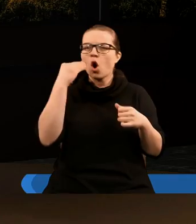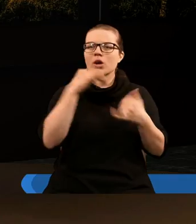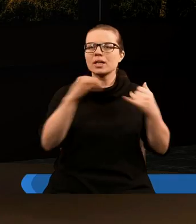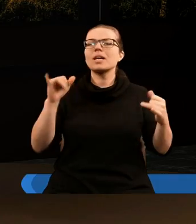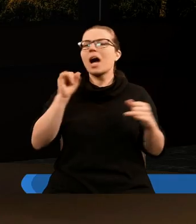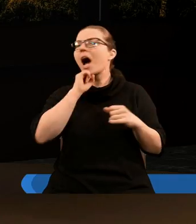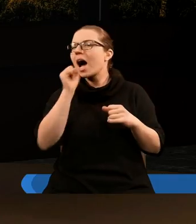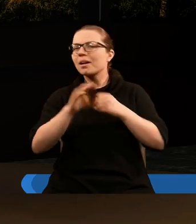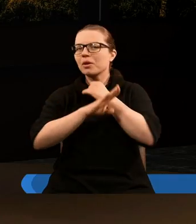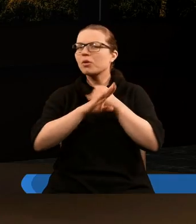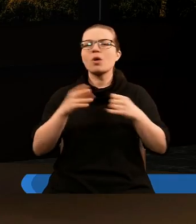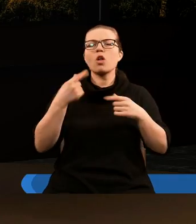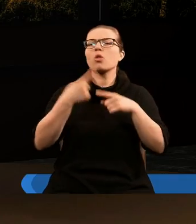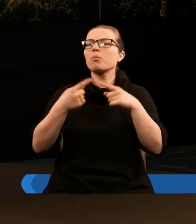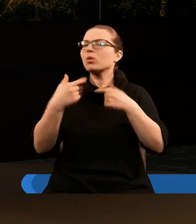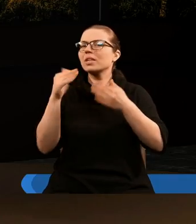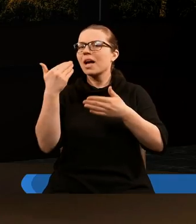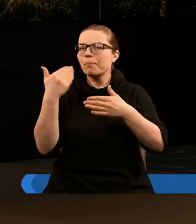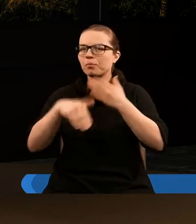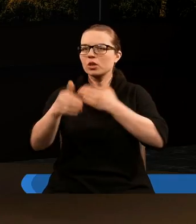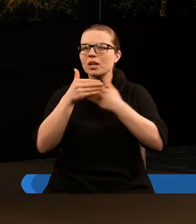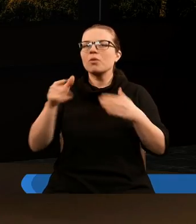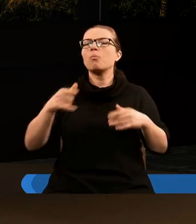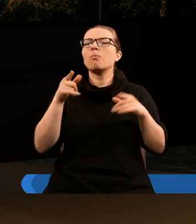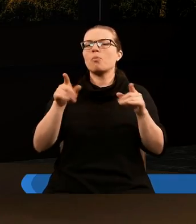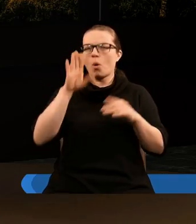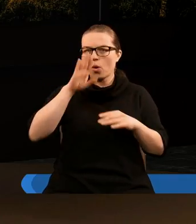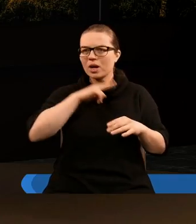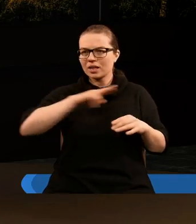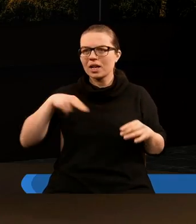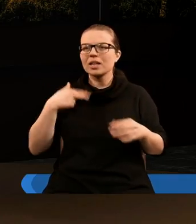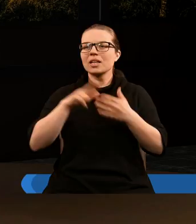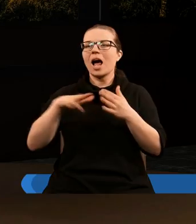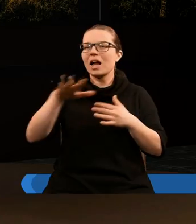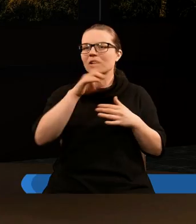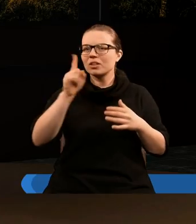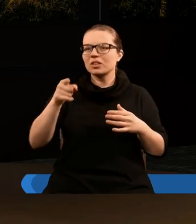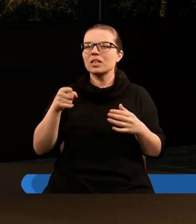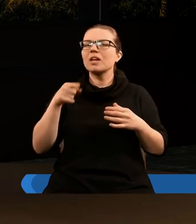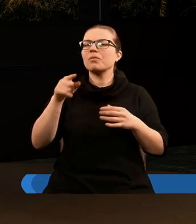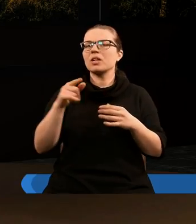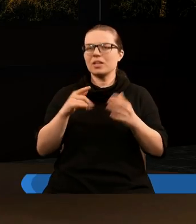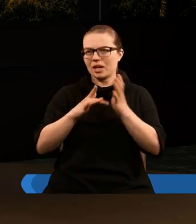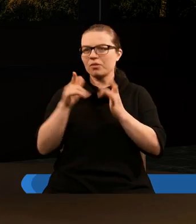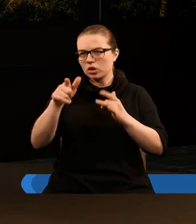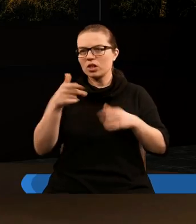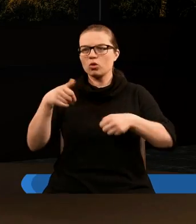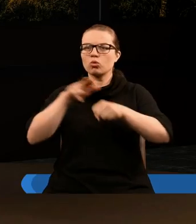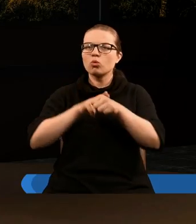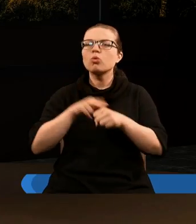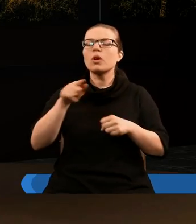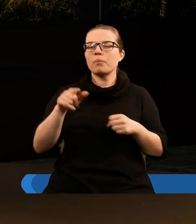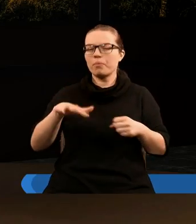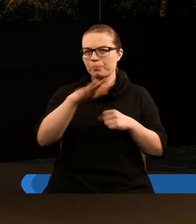morzu, ani drzewom, dopóki nie opatrzymy pieczęcią sług Boga naszego na czołach ich. I usłyszałem liczbę tych, których